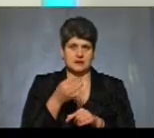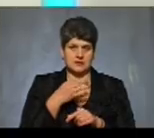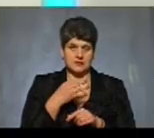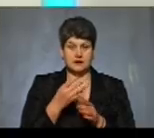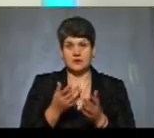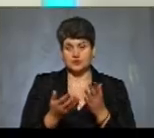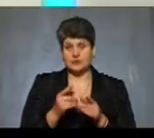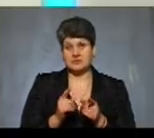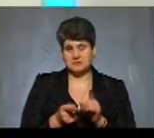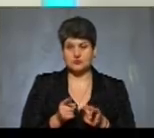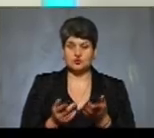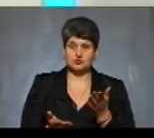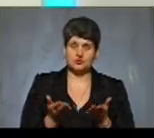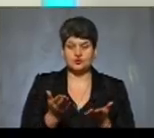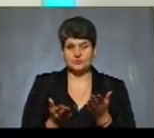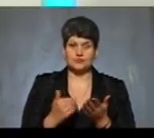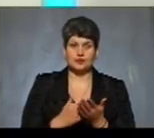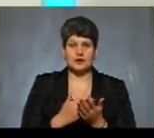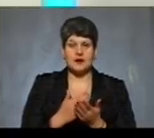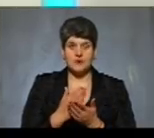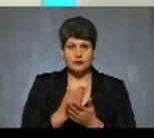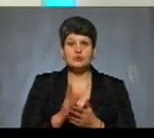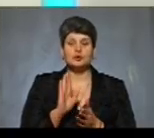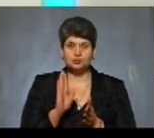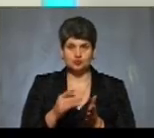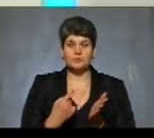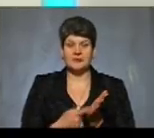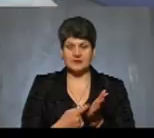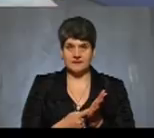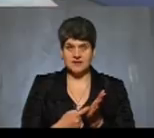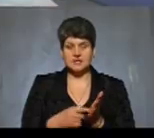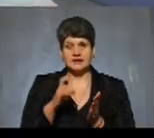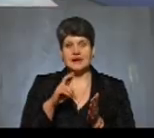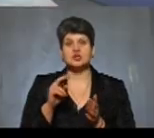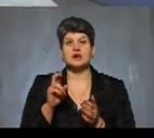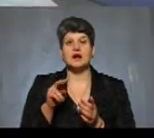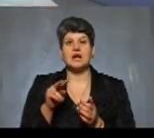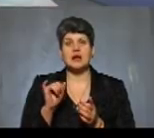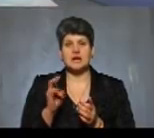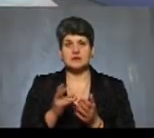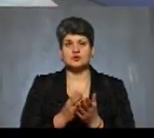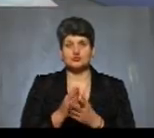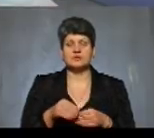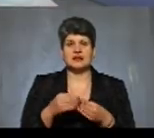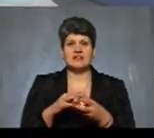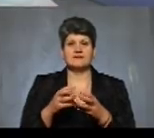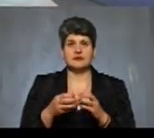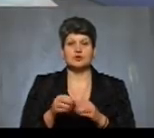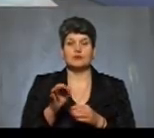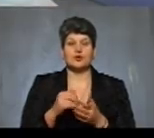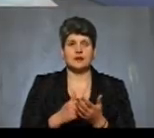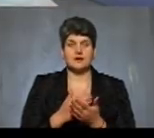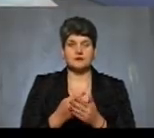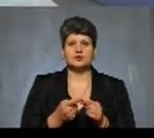сумніви щодо якості лікарського засобу будуть підтверджені, відповідно, держслужба надає висновок щодо якості, що даний лікарський